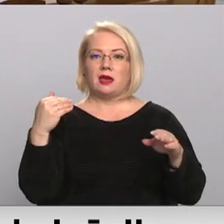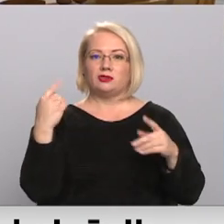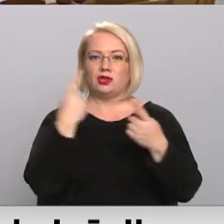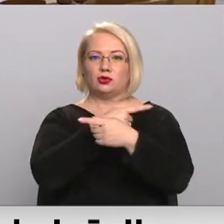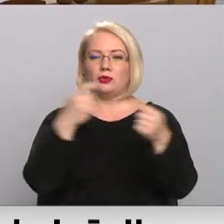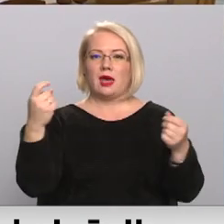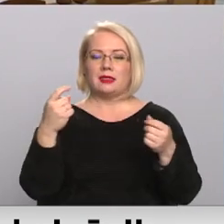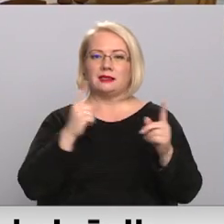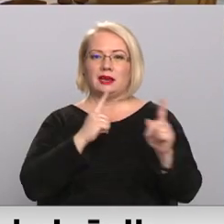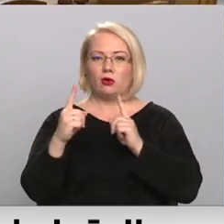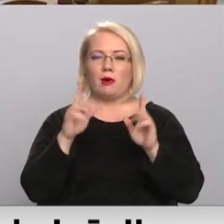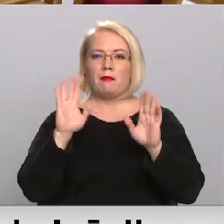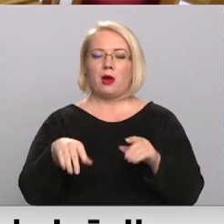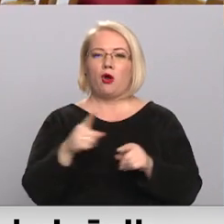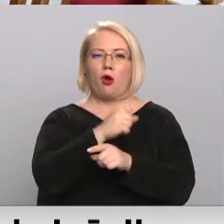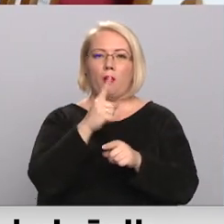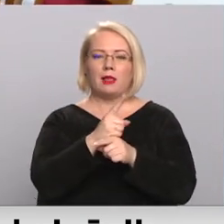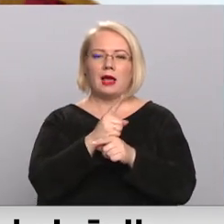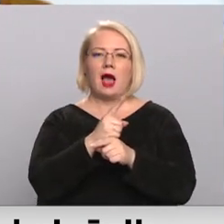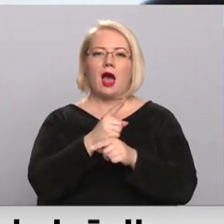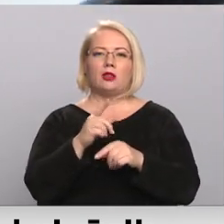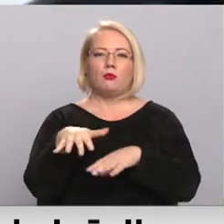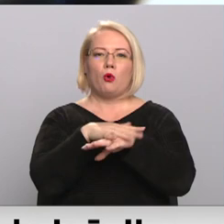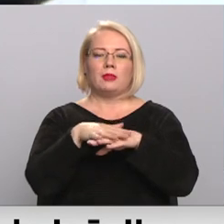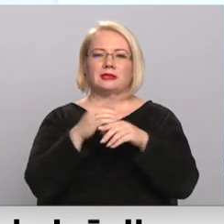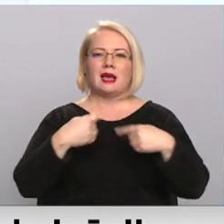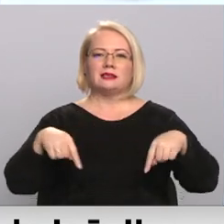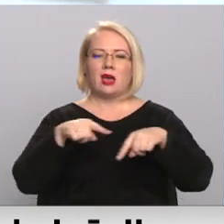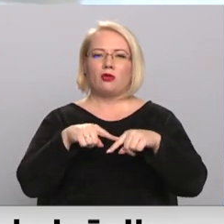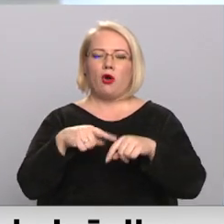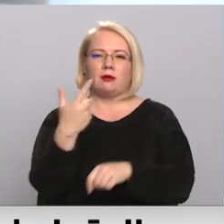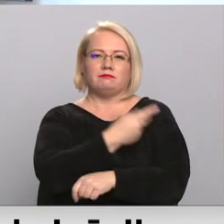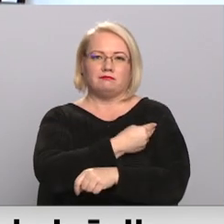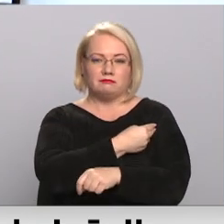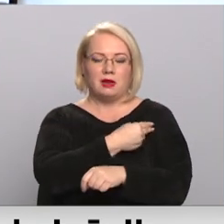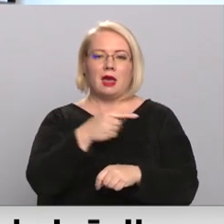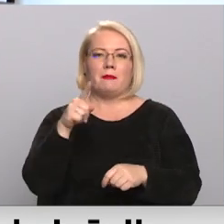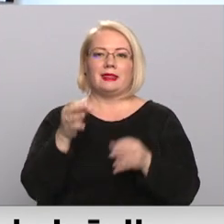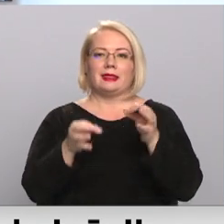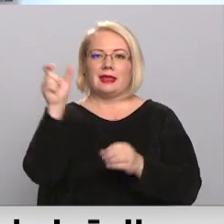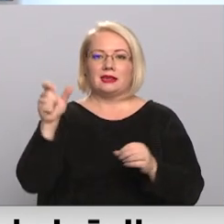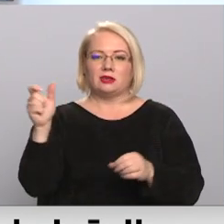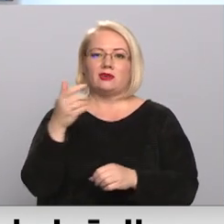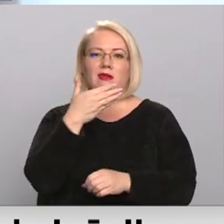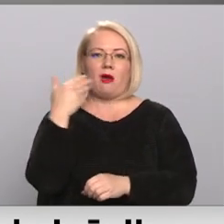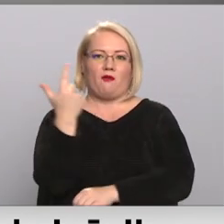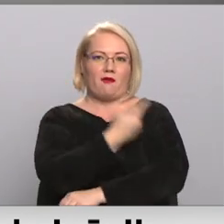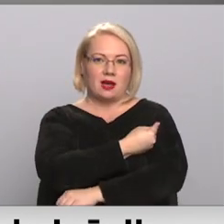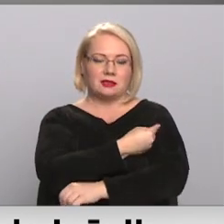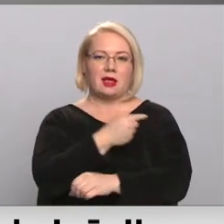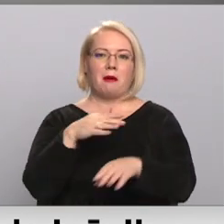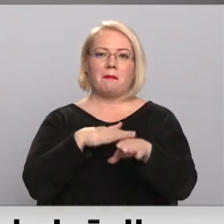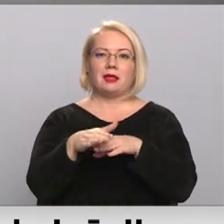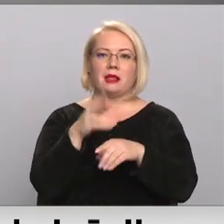obligātu publiskās sektoru darbinieku vakcinēšanos pret Covid-19 varētu liekt tiesnešiem, kuri nav vakcinējušies, pildīt pienākumus un